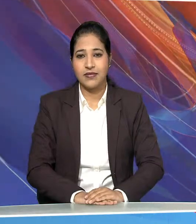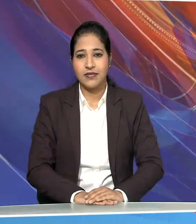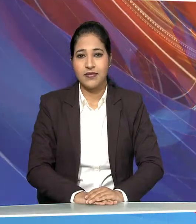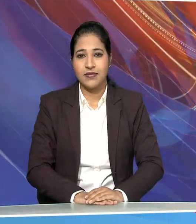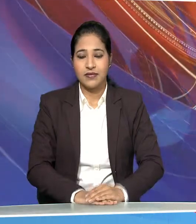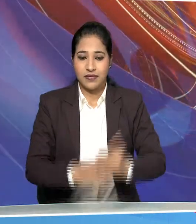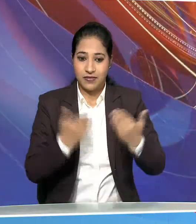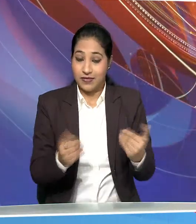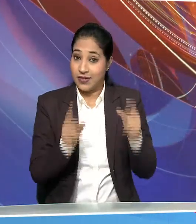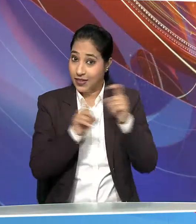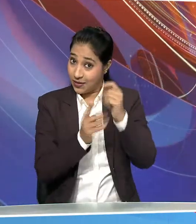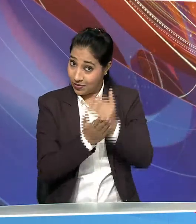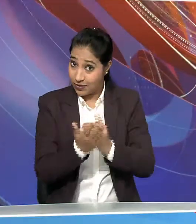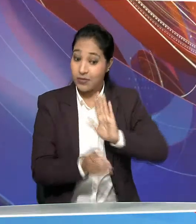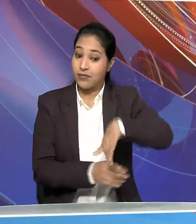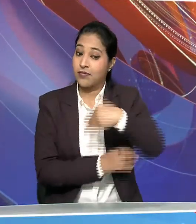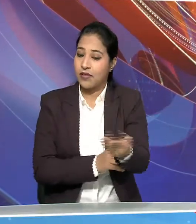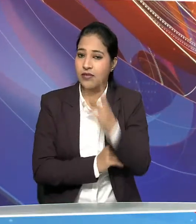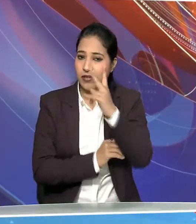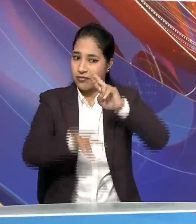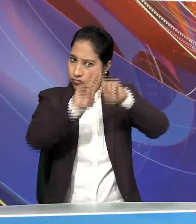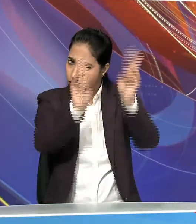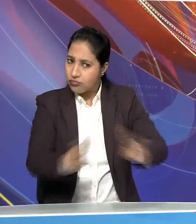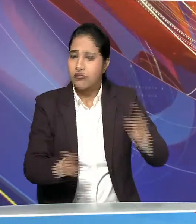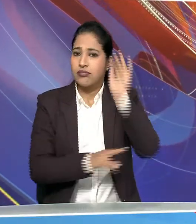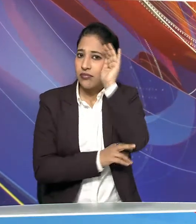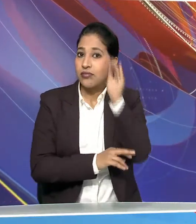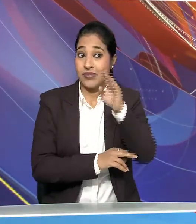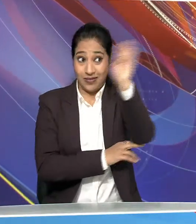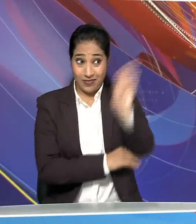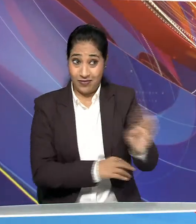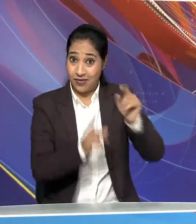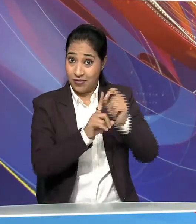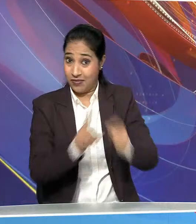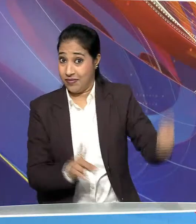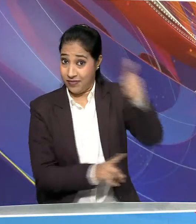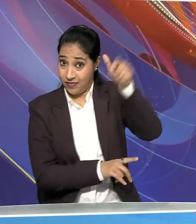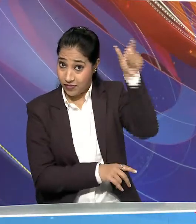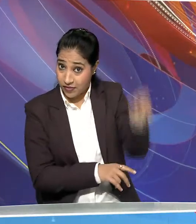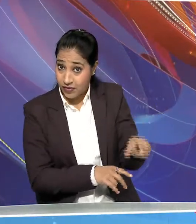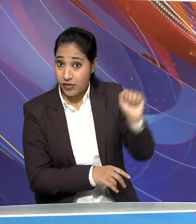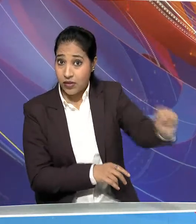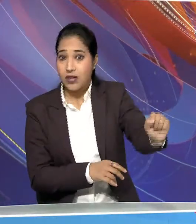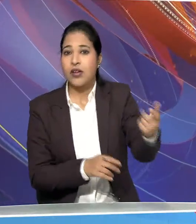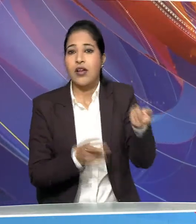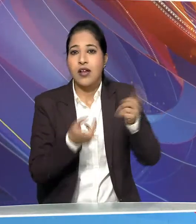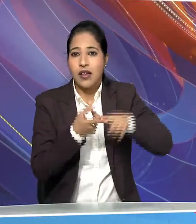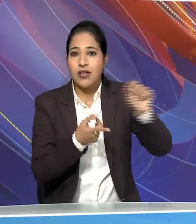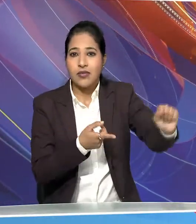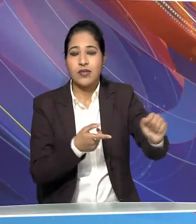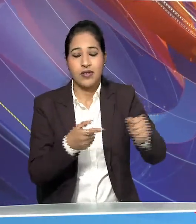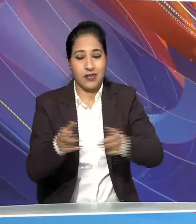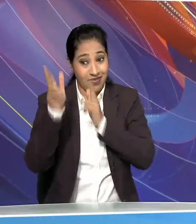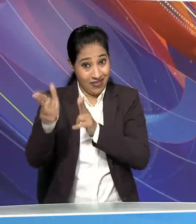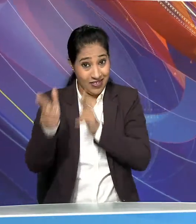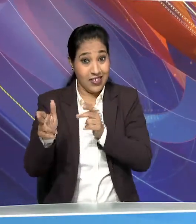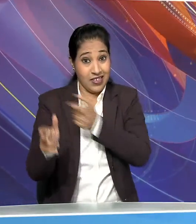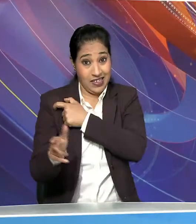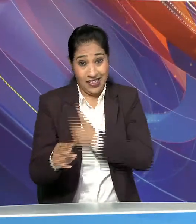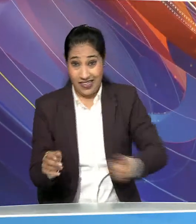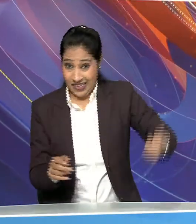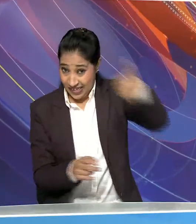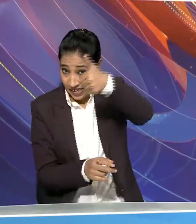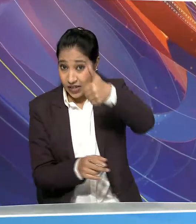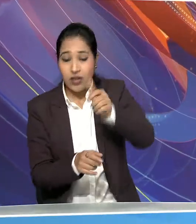और इडी प्रेमियर्स के बाद आये बुकरते हैं तराश्ट्रे खबरों का ब्रादील की राश्पती लुएंस इनासिया लूला डिसिल्वा ने सेना